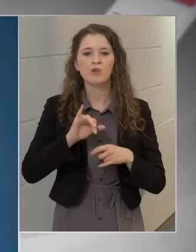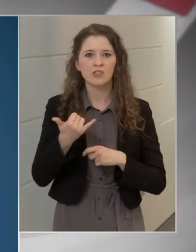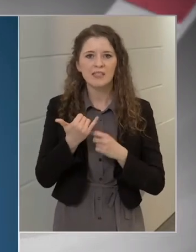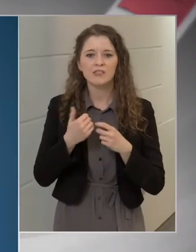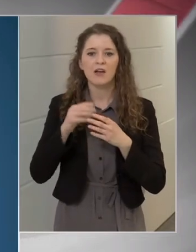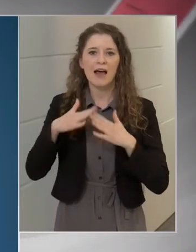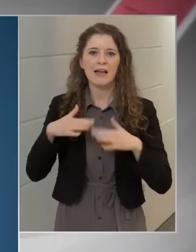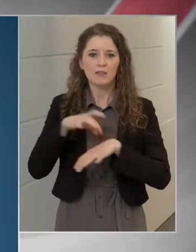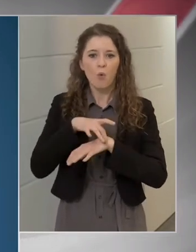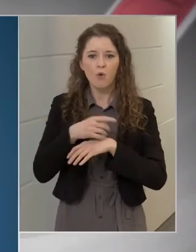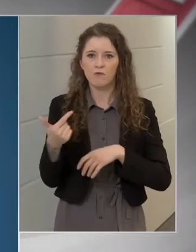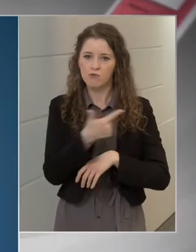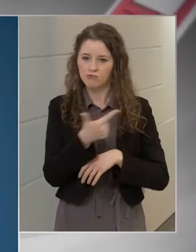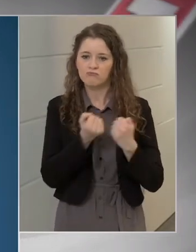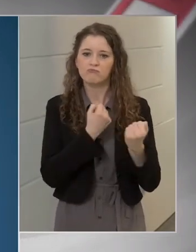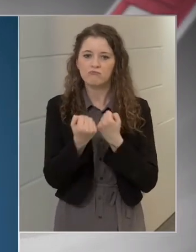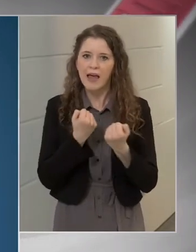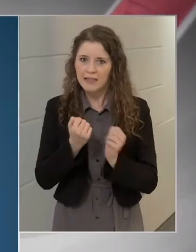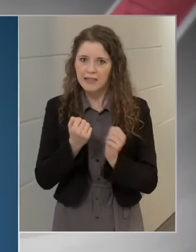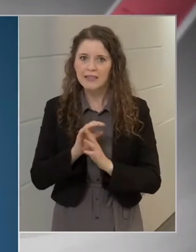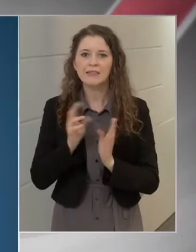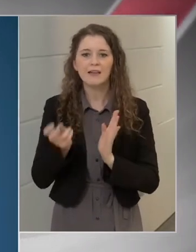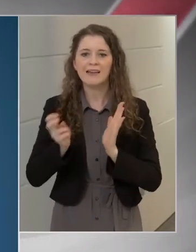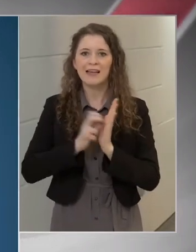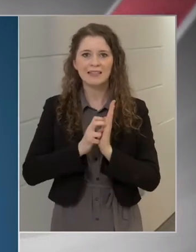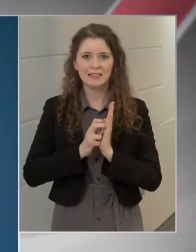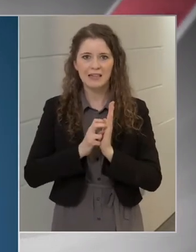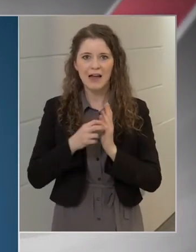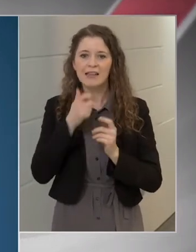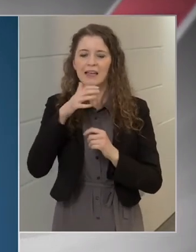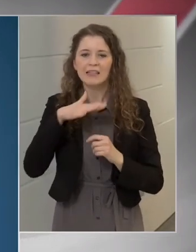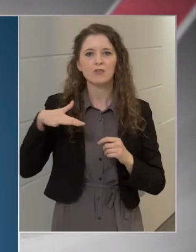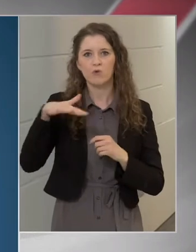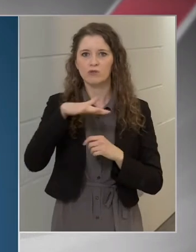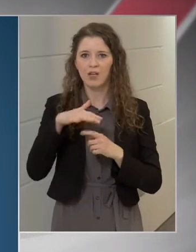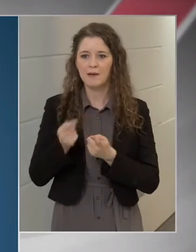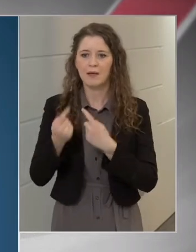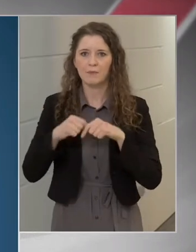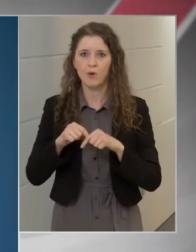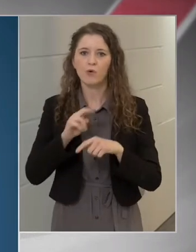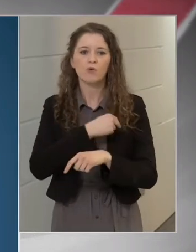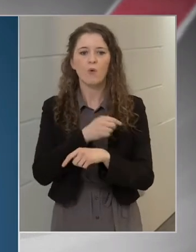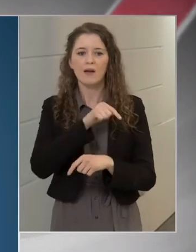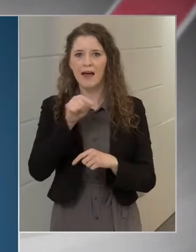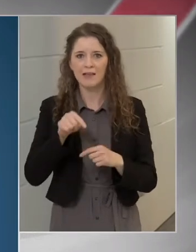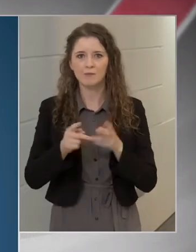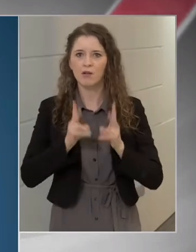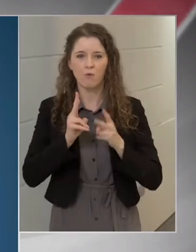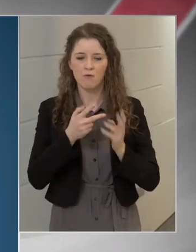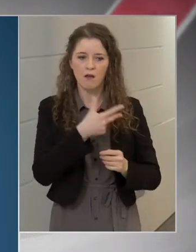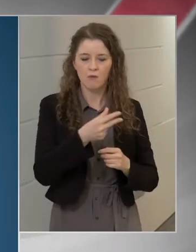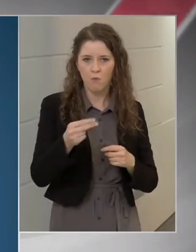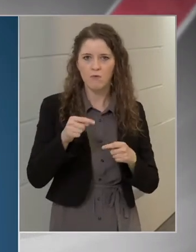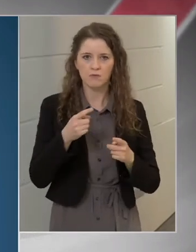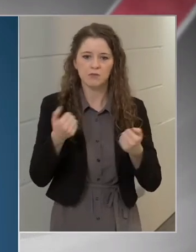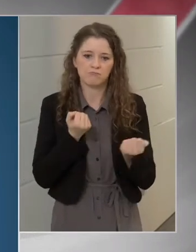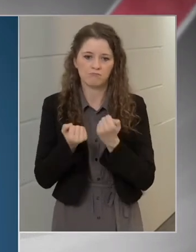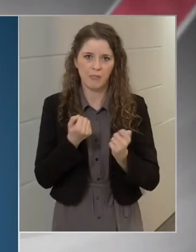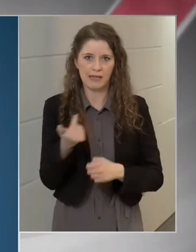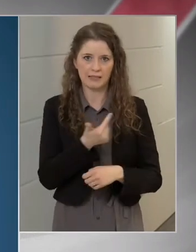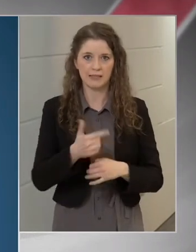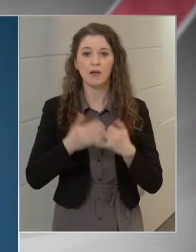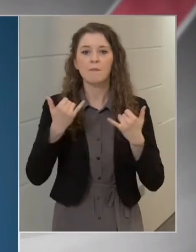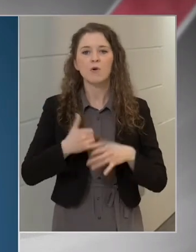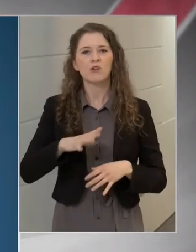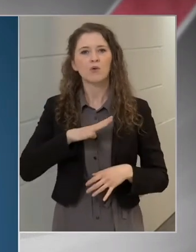a regisztrált legidősebbek közül a kórházi oltópontos oltásokat, közülük most a krónikus